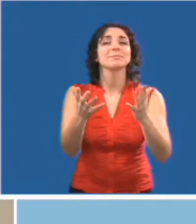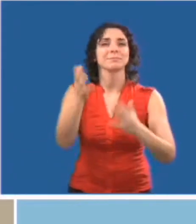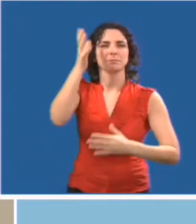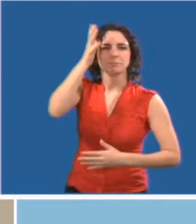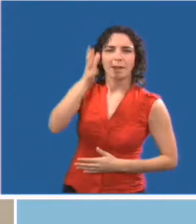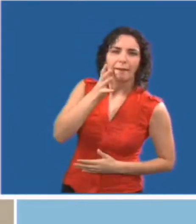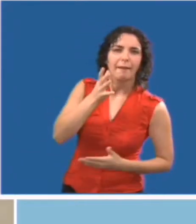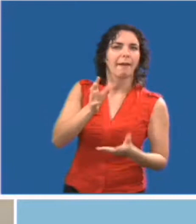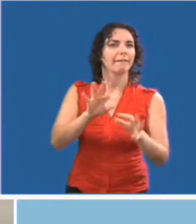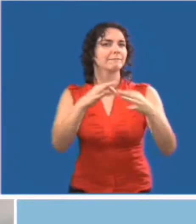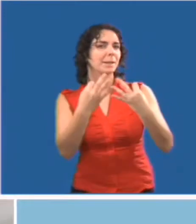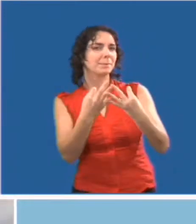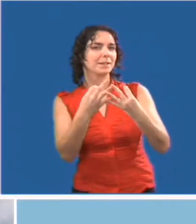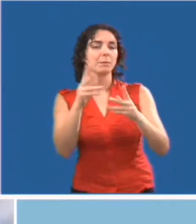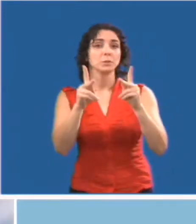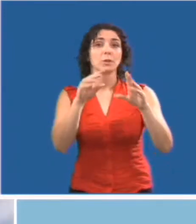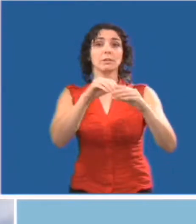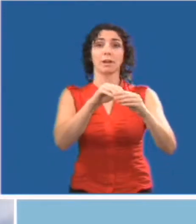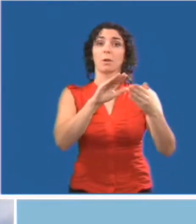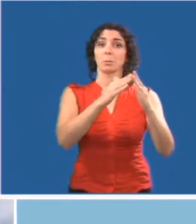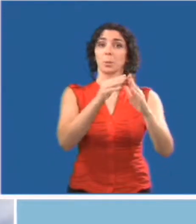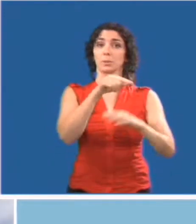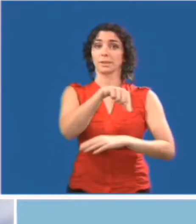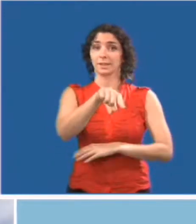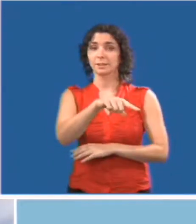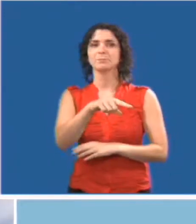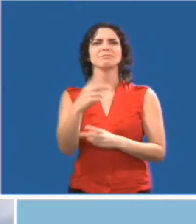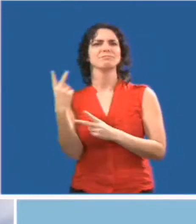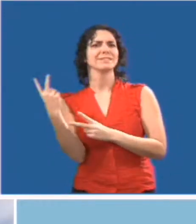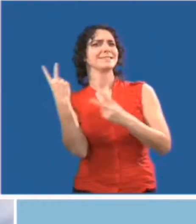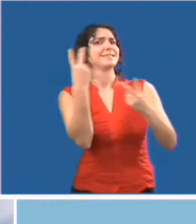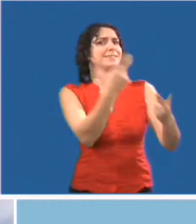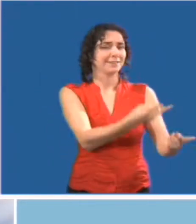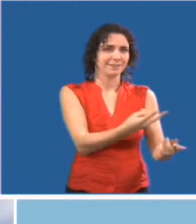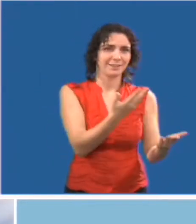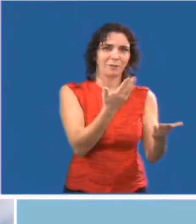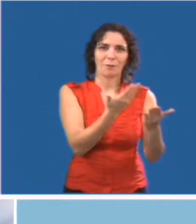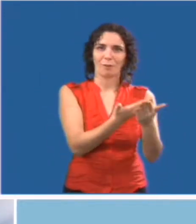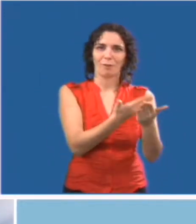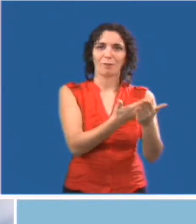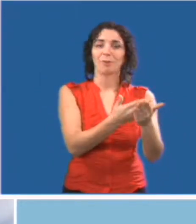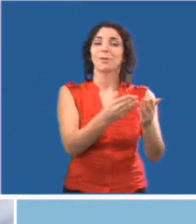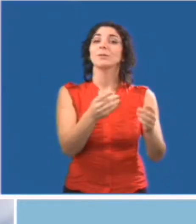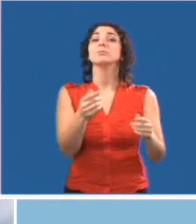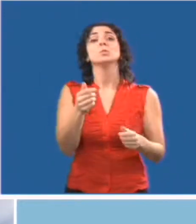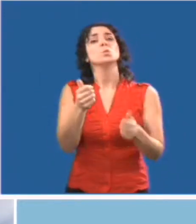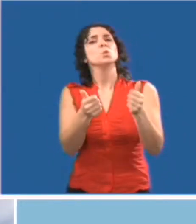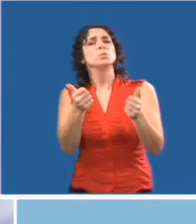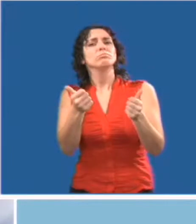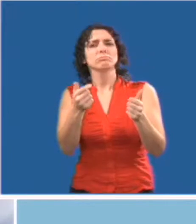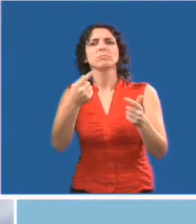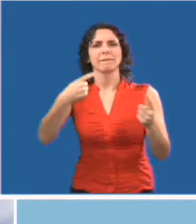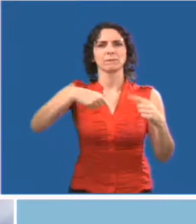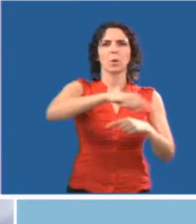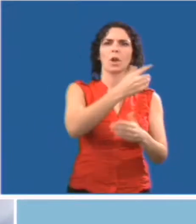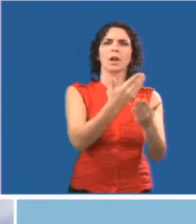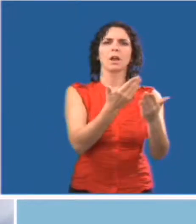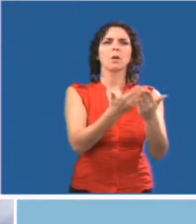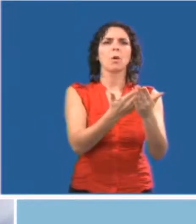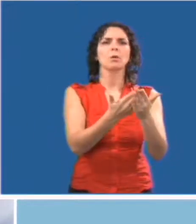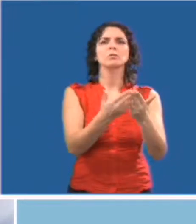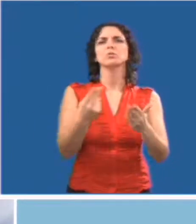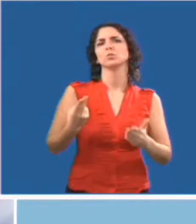Dans le présent contexte, le mot « clientèle » fait référence aux membres du public comme les parents,